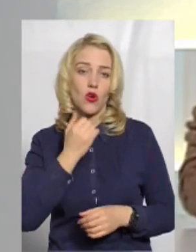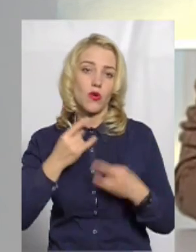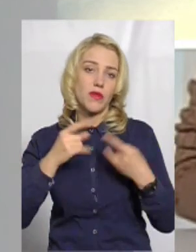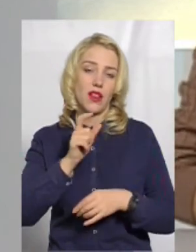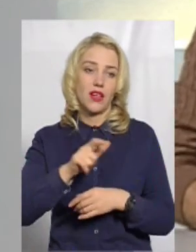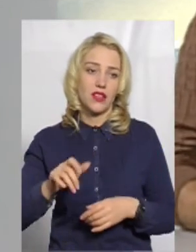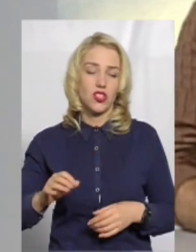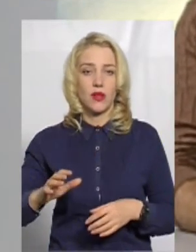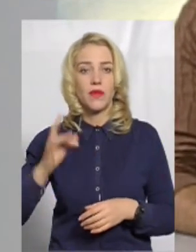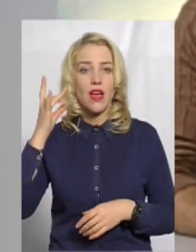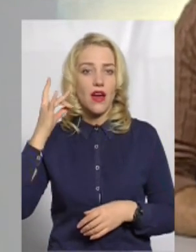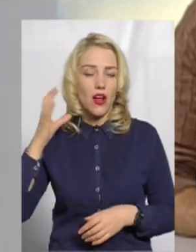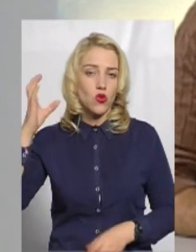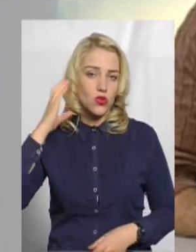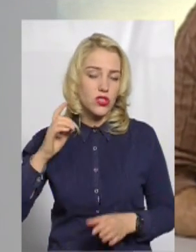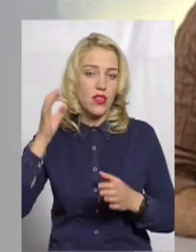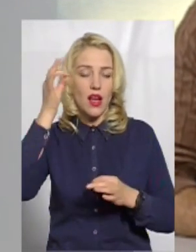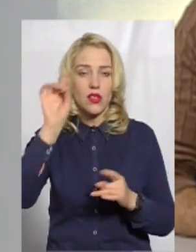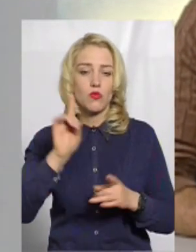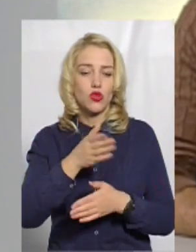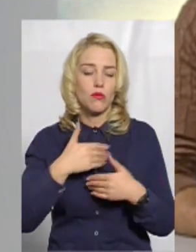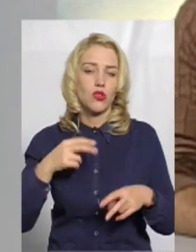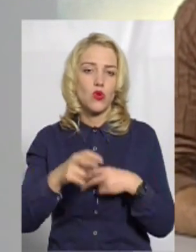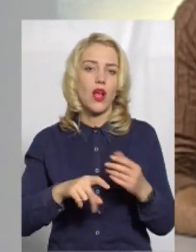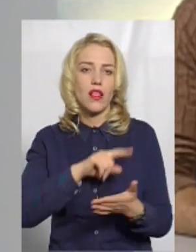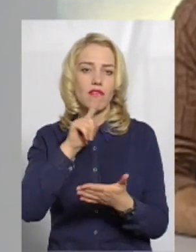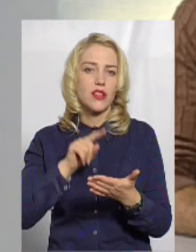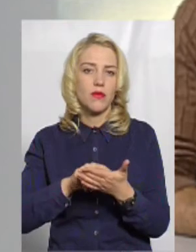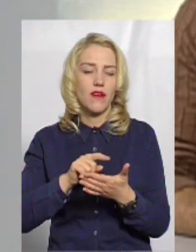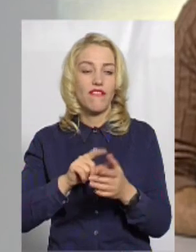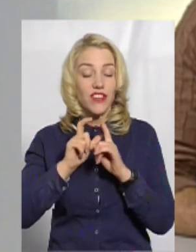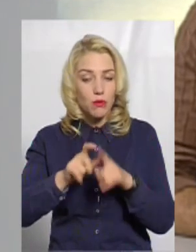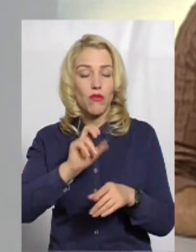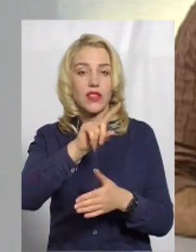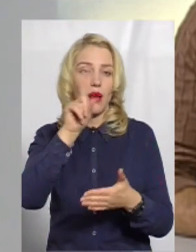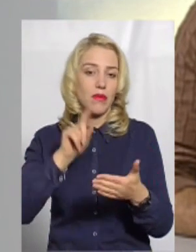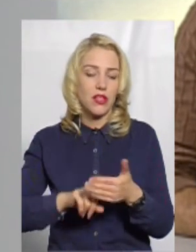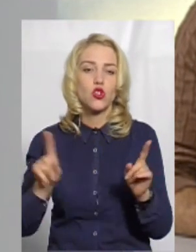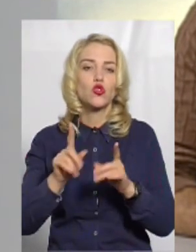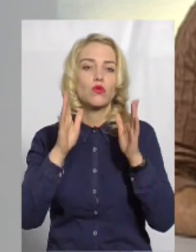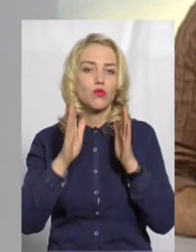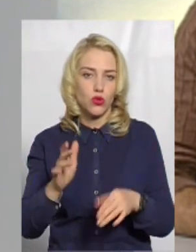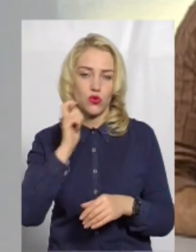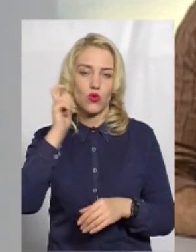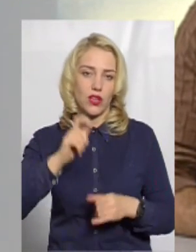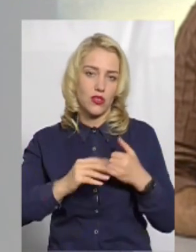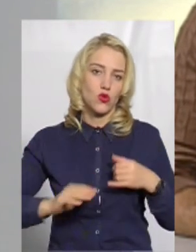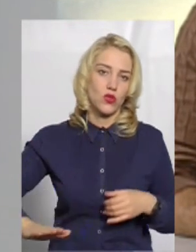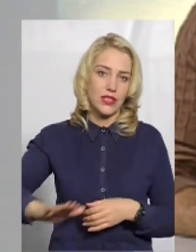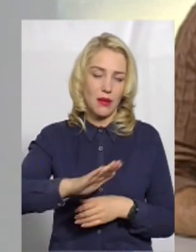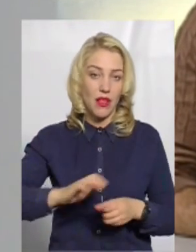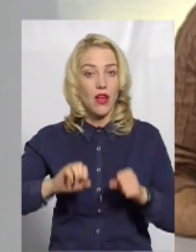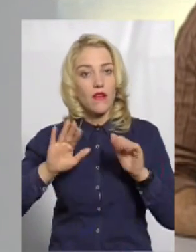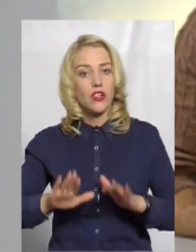телеглядачам та радіослухачам. Нагадаю, що сьогодні ми шукали відповідь на запитання, що буде із українською землею.